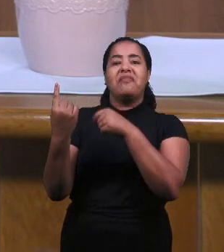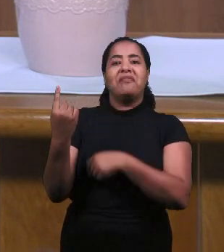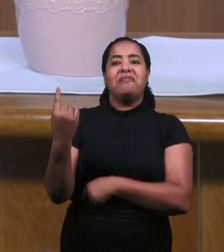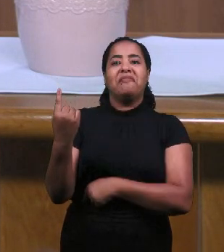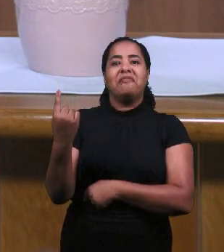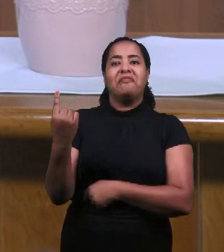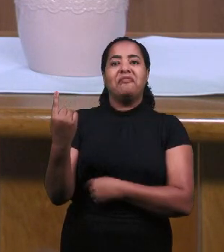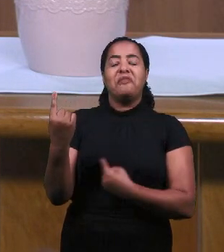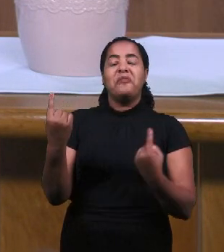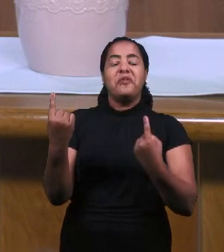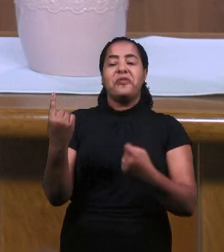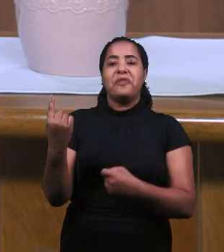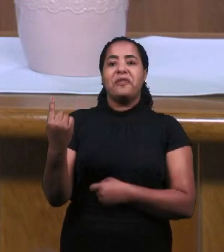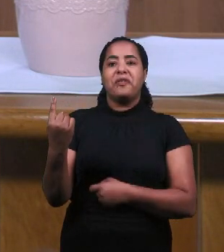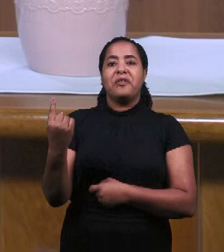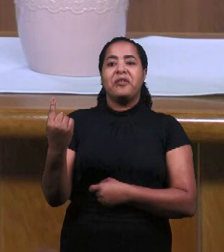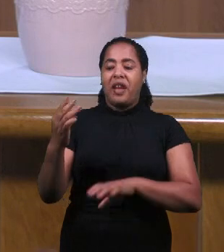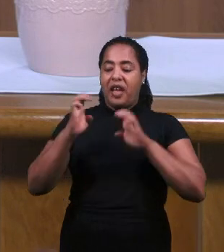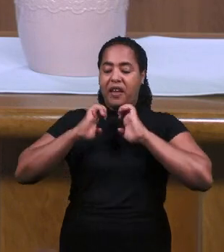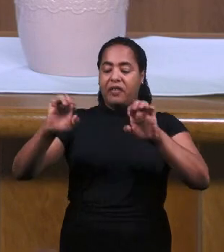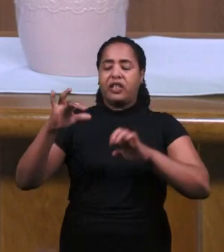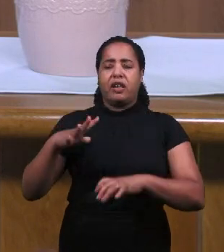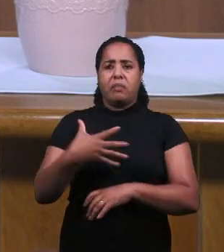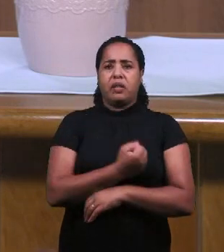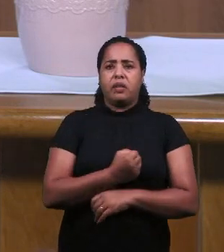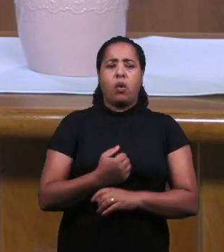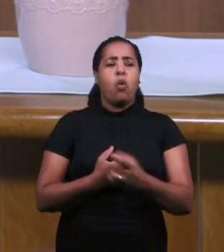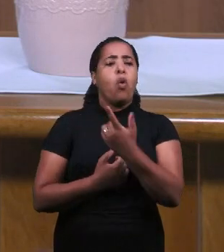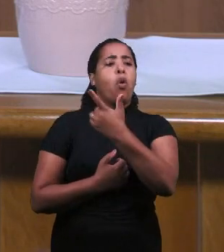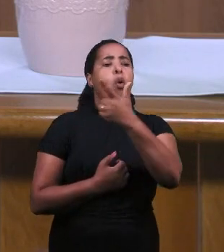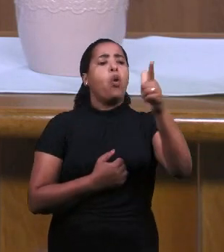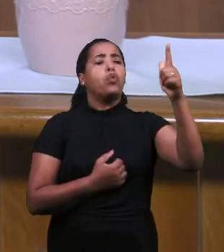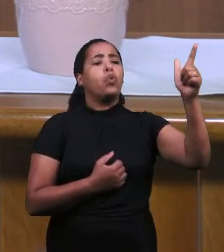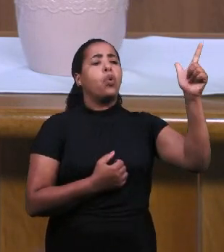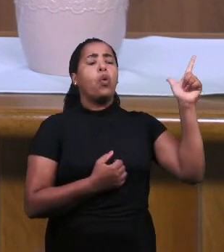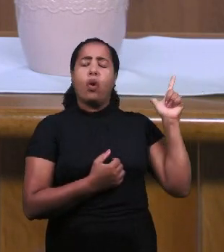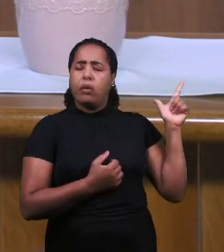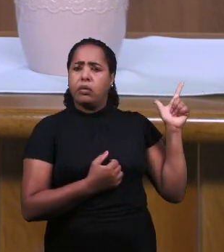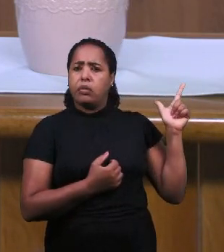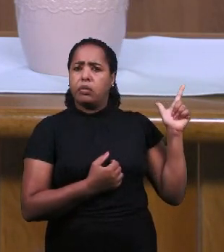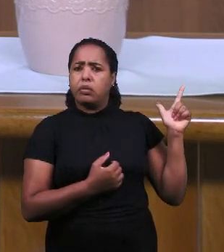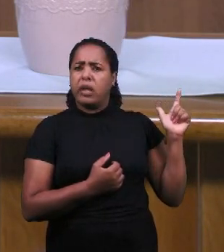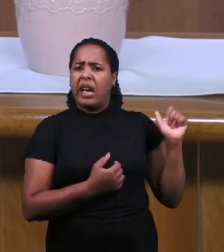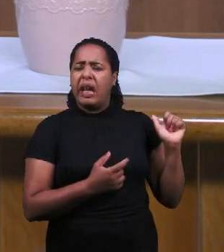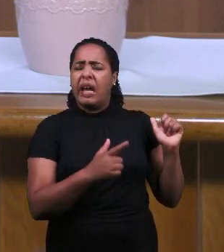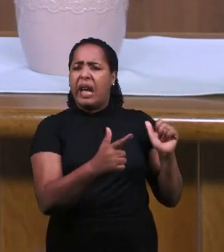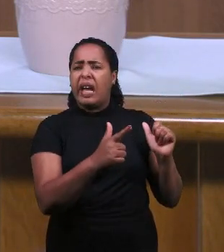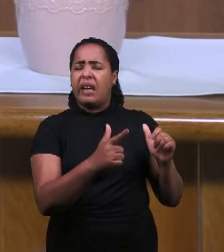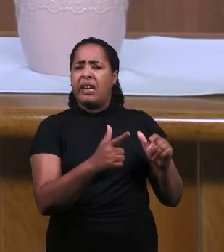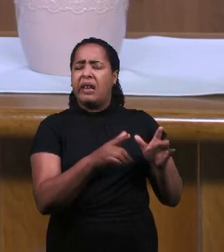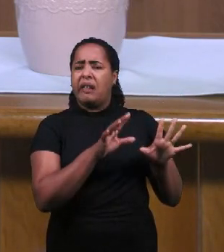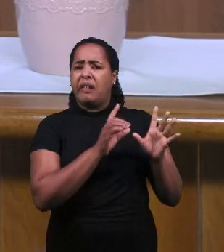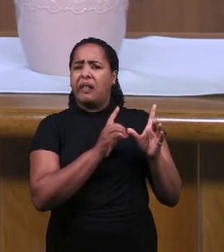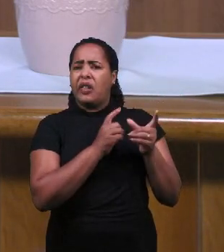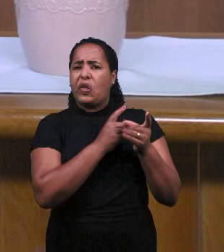есть только одно Евангелие спасения Все остальные Это все